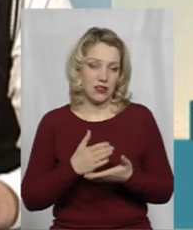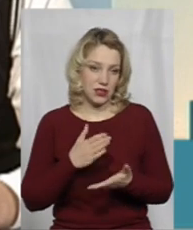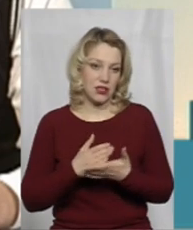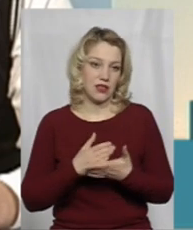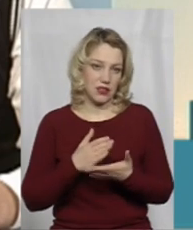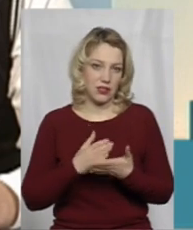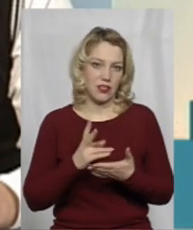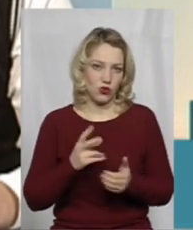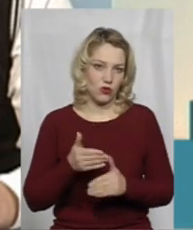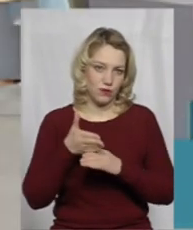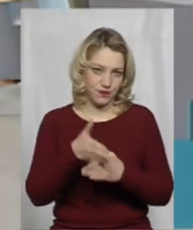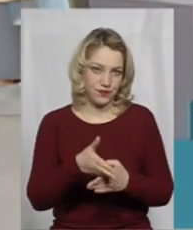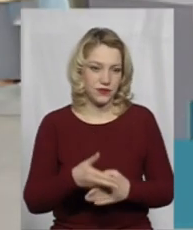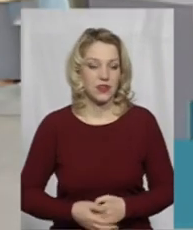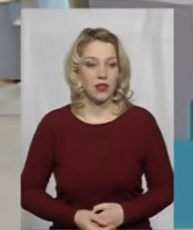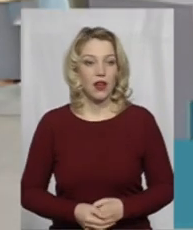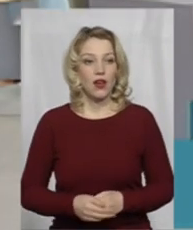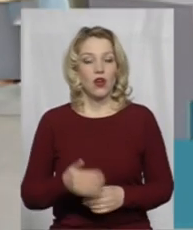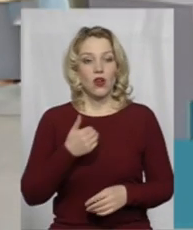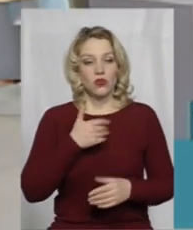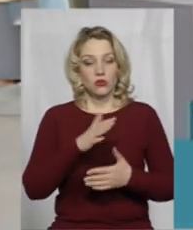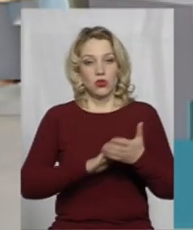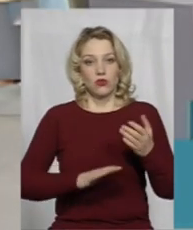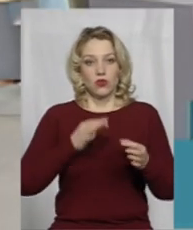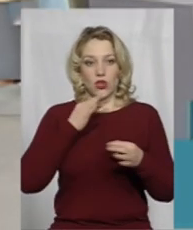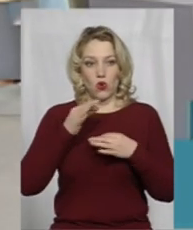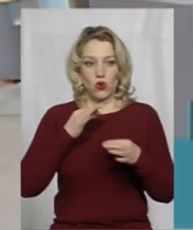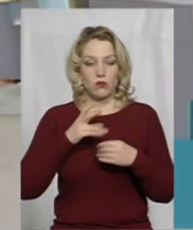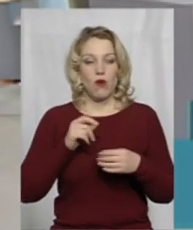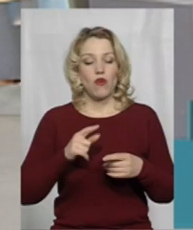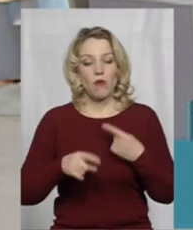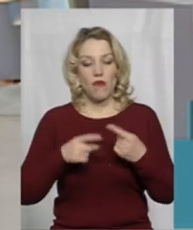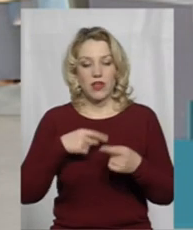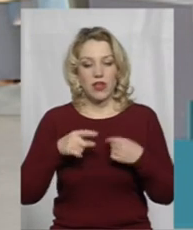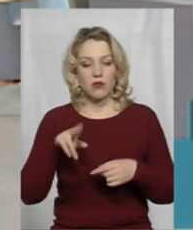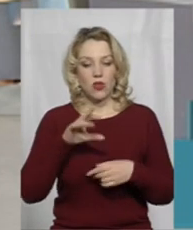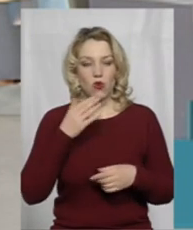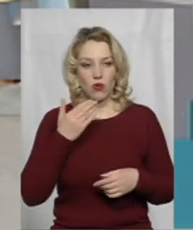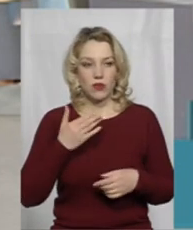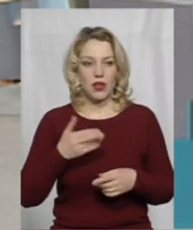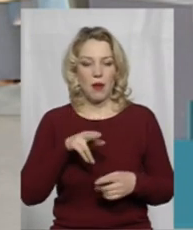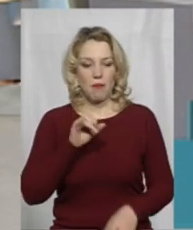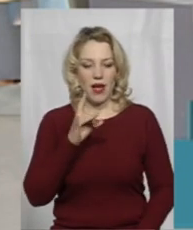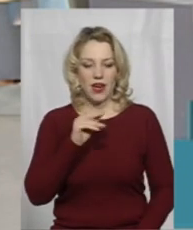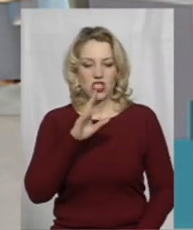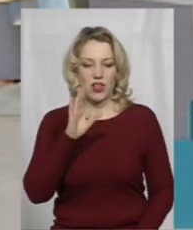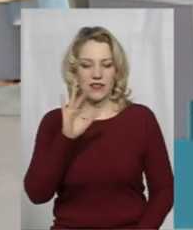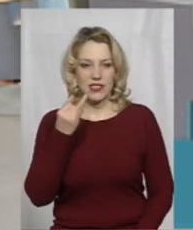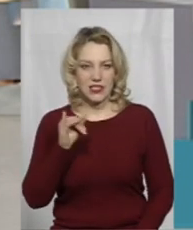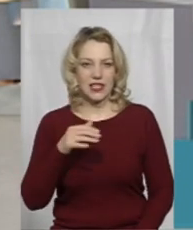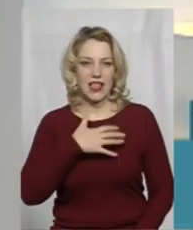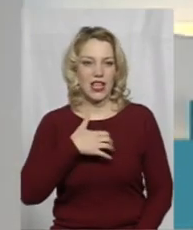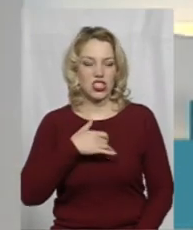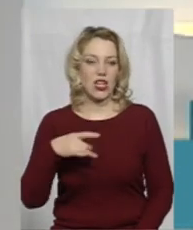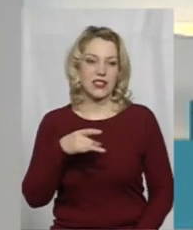опліч. Хочу продовжити розговору, повернемося до коментарів. Почули ж там пан Парчевський з Рожнянського району.